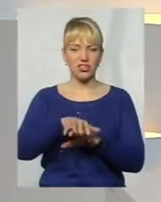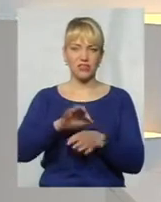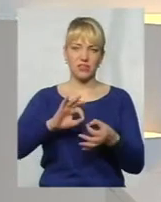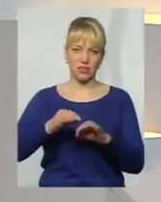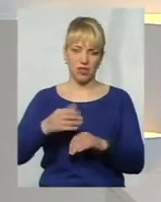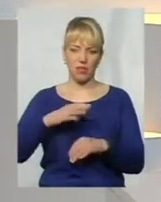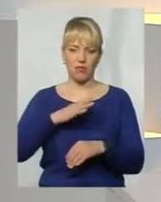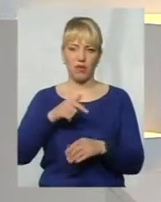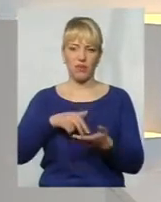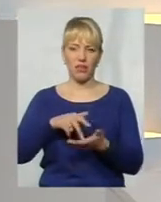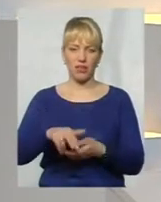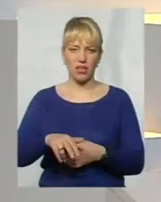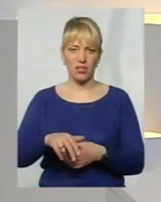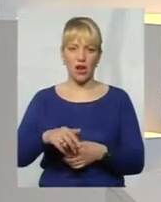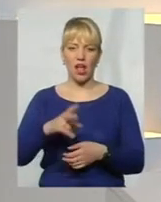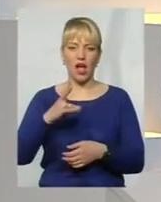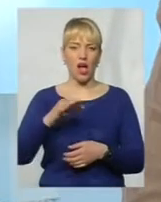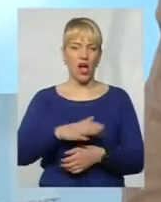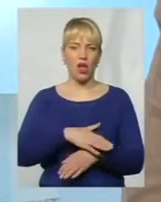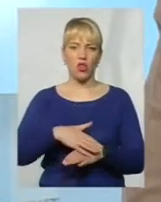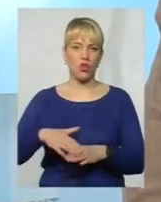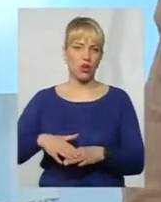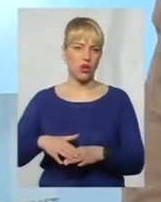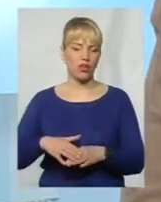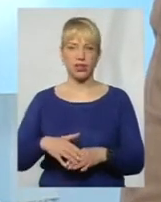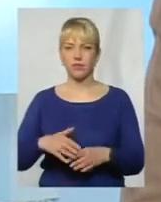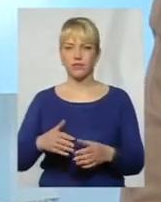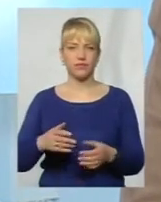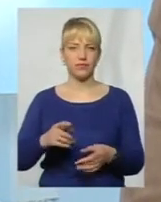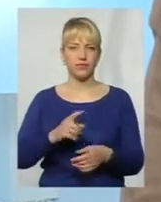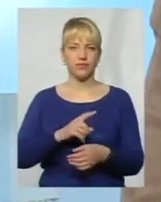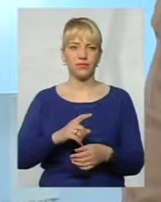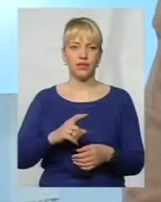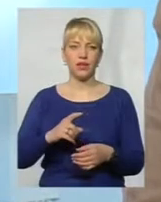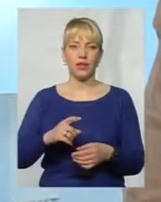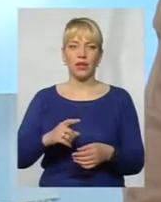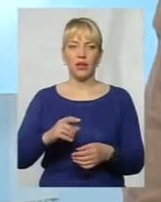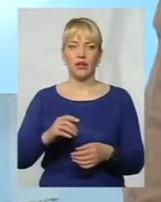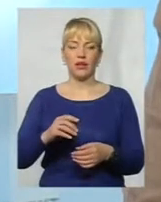ти пішов, а ноги за тобою лишаються. Сама ситуація в Чорнобилі